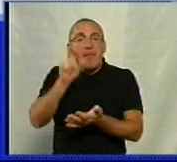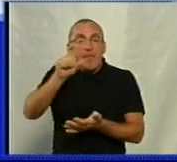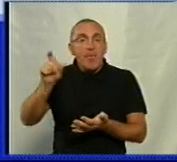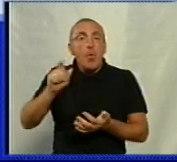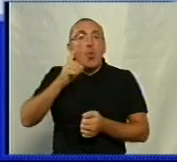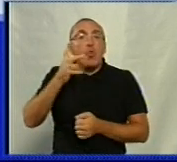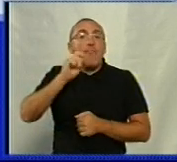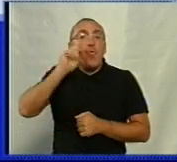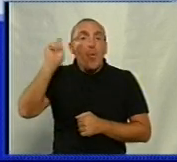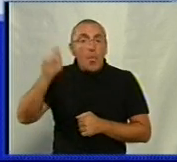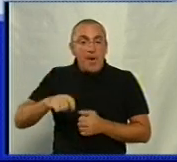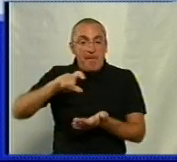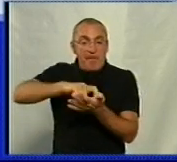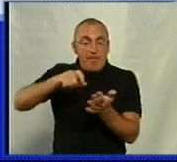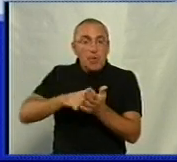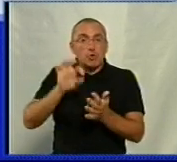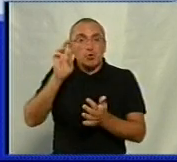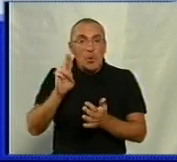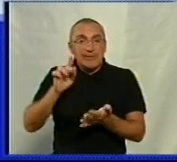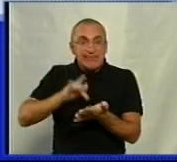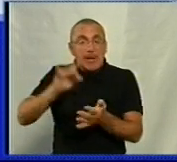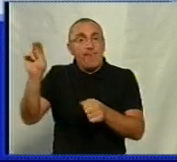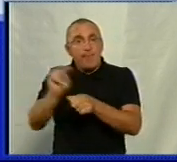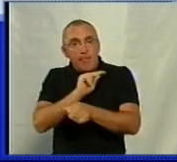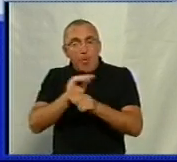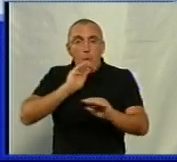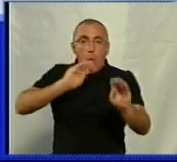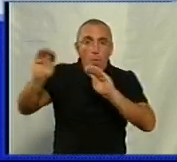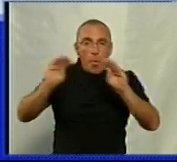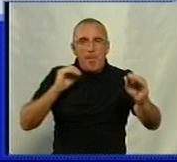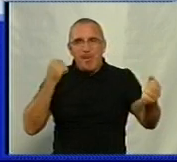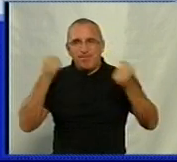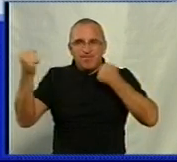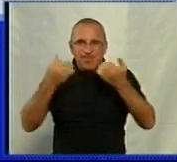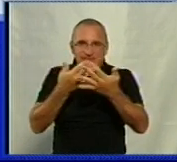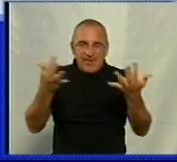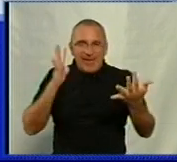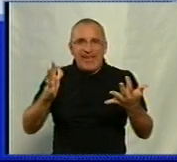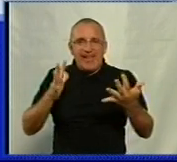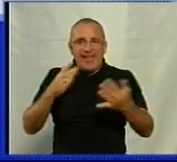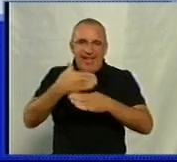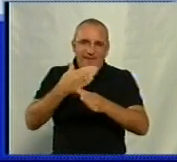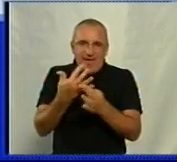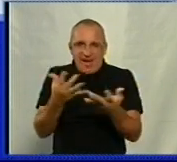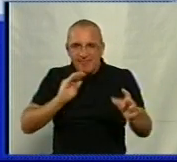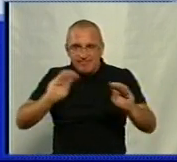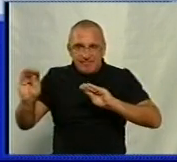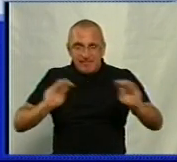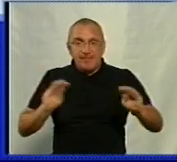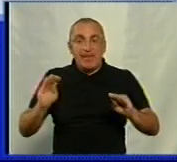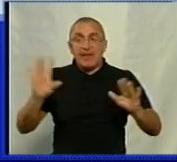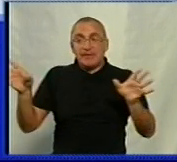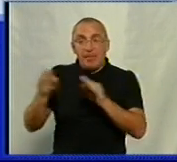Новоукраїнка. Приміщення у соціальному центрі відремонтували, обладнали тренажерами та інвентарем, розповіла Суспільному